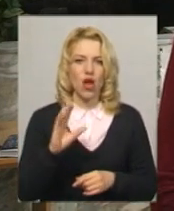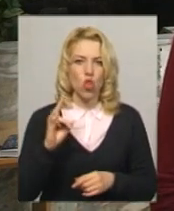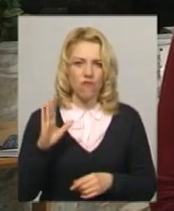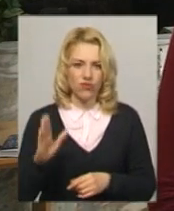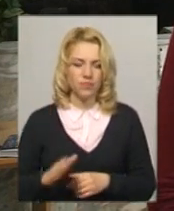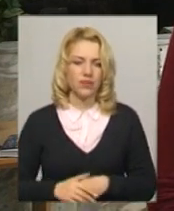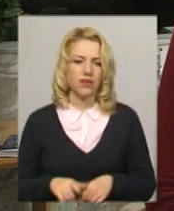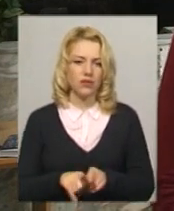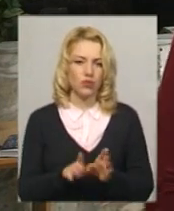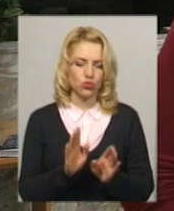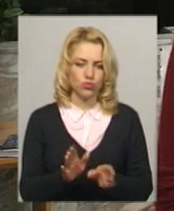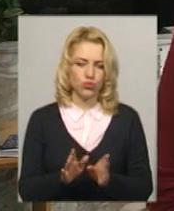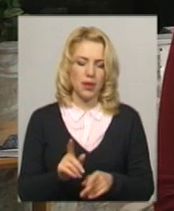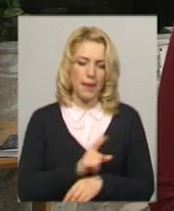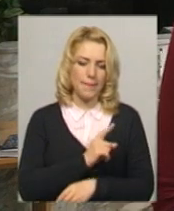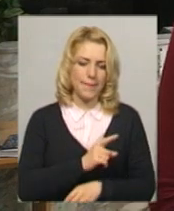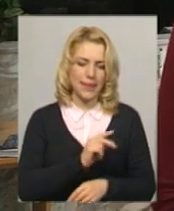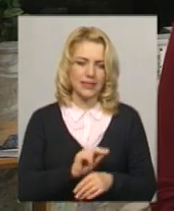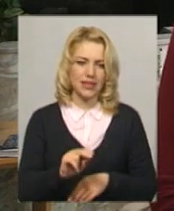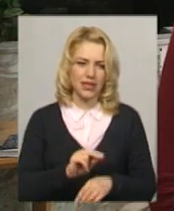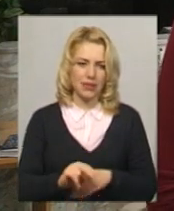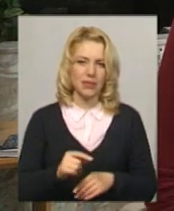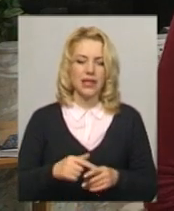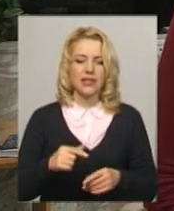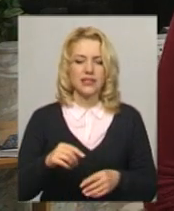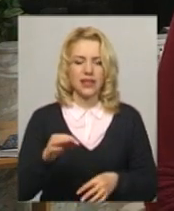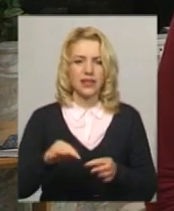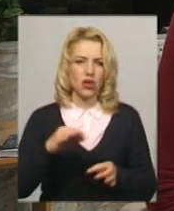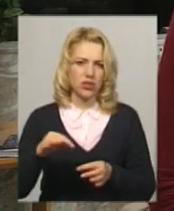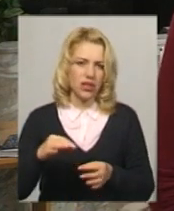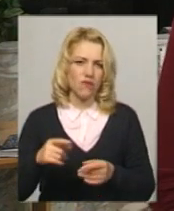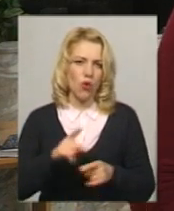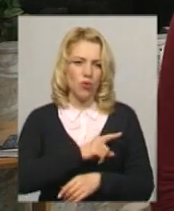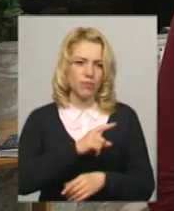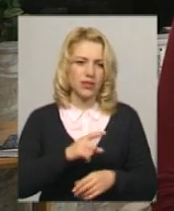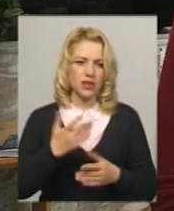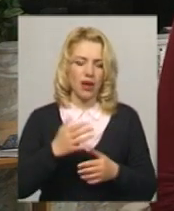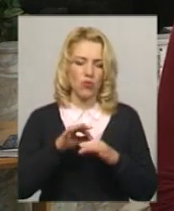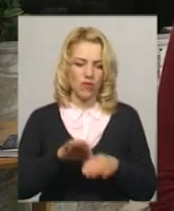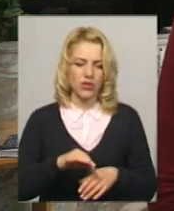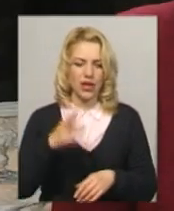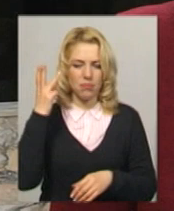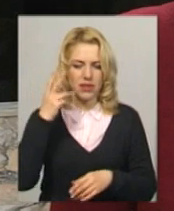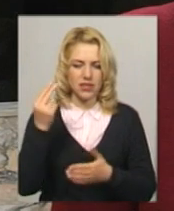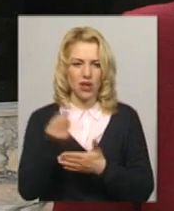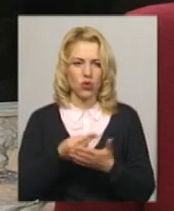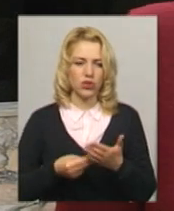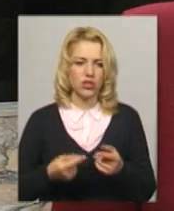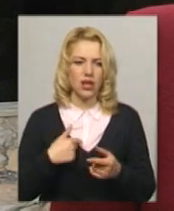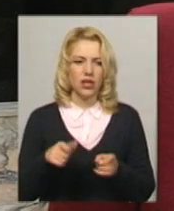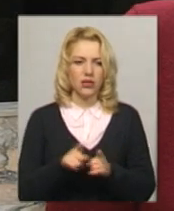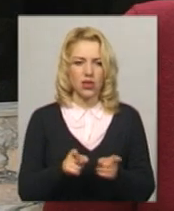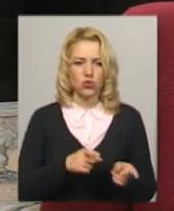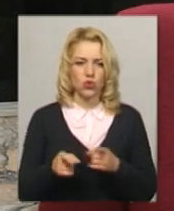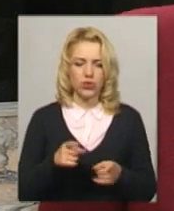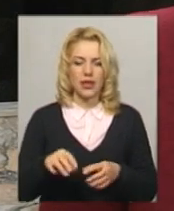і мистер-клас з виробів декоративно-прикладного мистецтва, який проведе хмельницька художниця Маріна Роля. Ми готуємо і